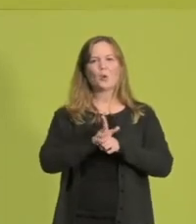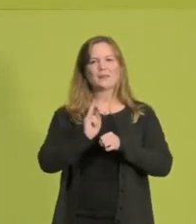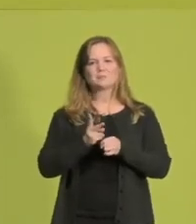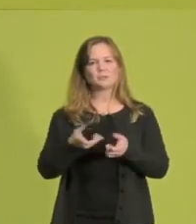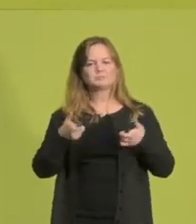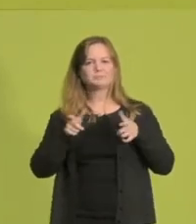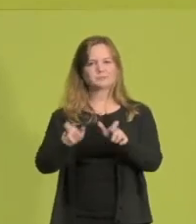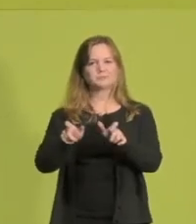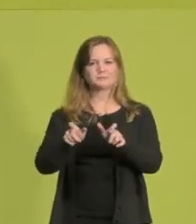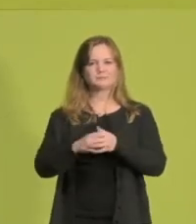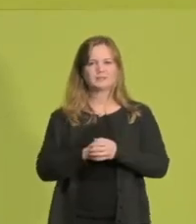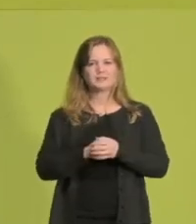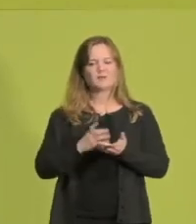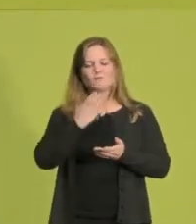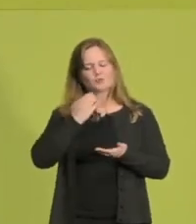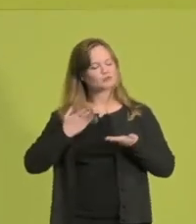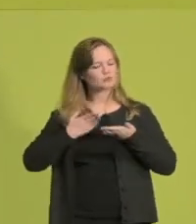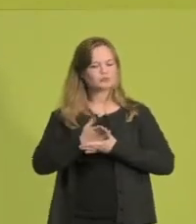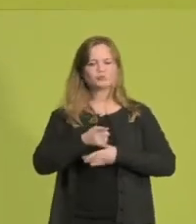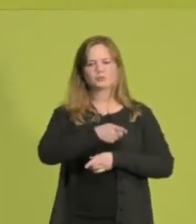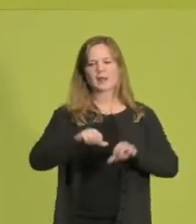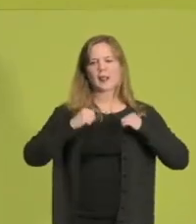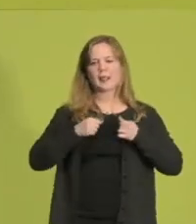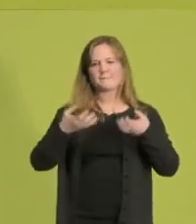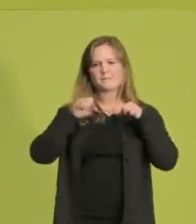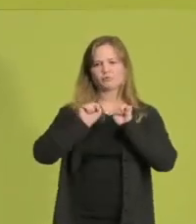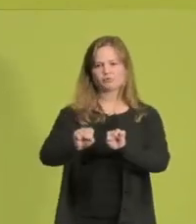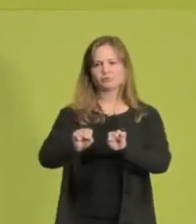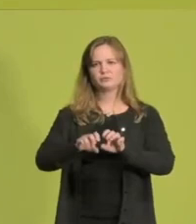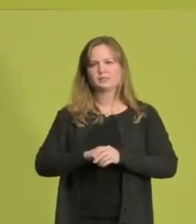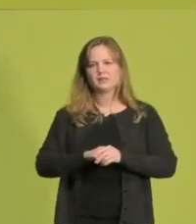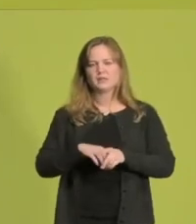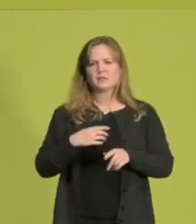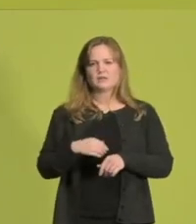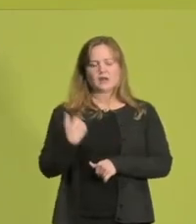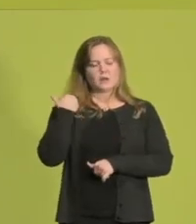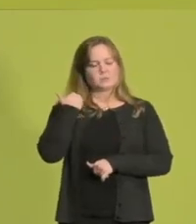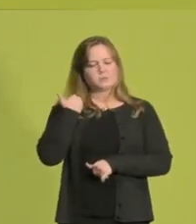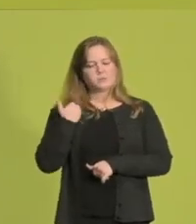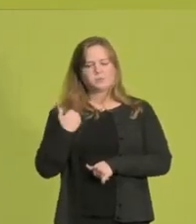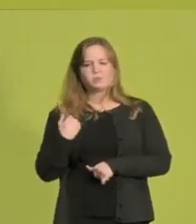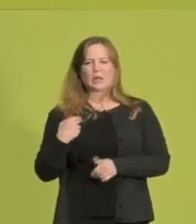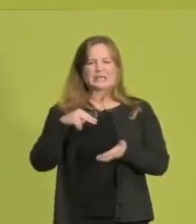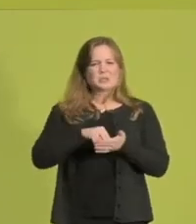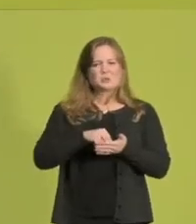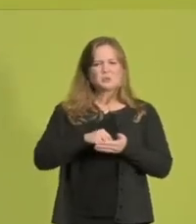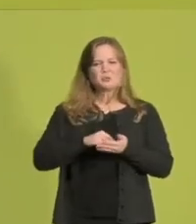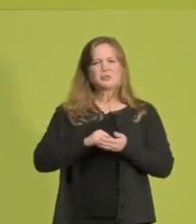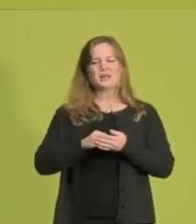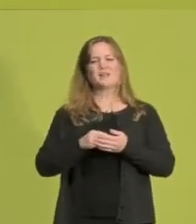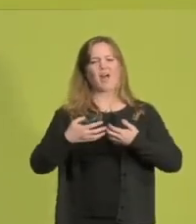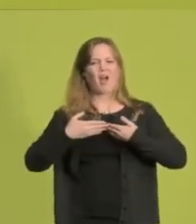endlich konsequent Leben schützen. Und ich will, dass wir aus diesem bleiernden Zustand, der uns doch alle mürbe macht, der schon